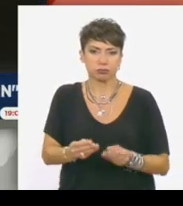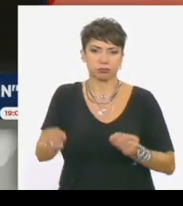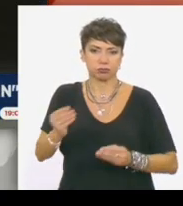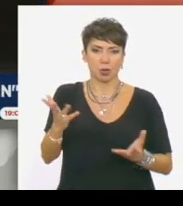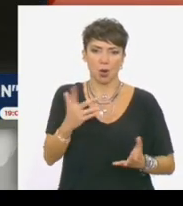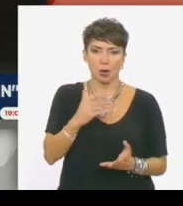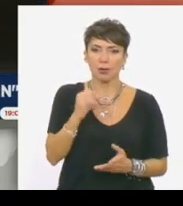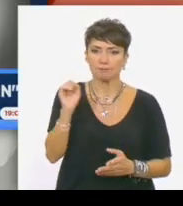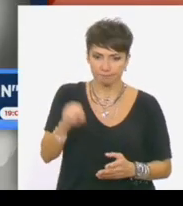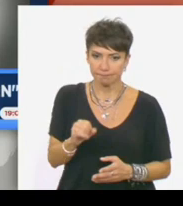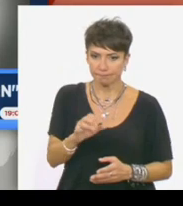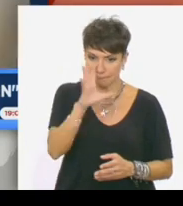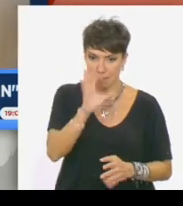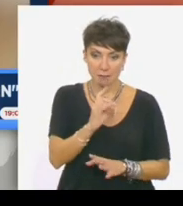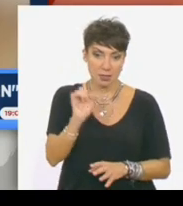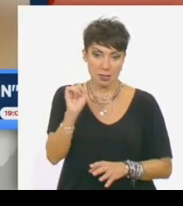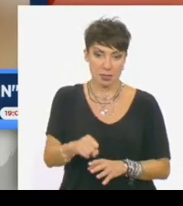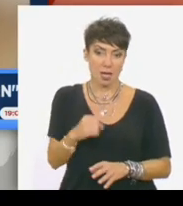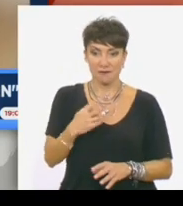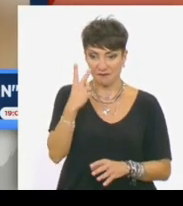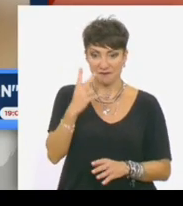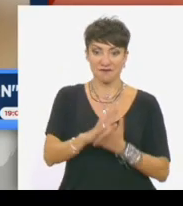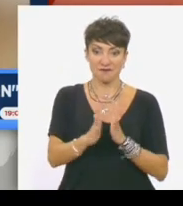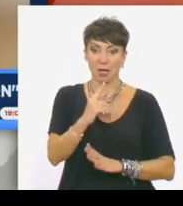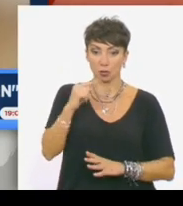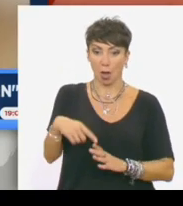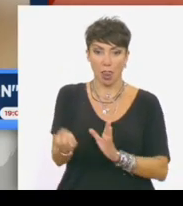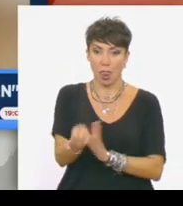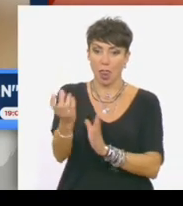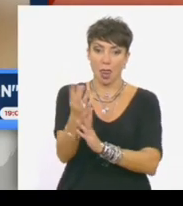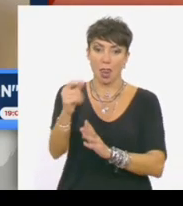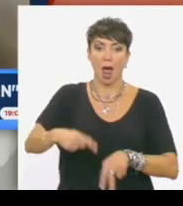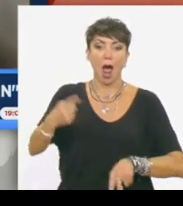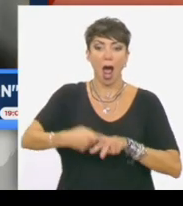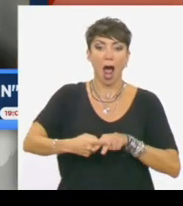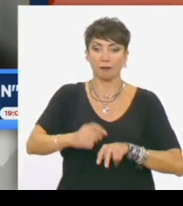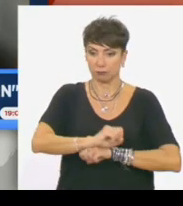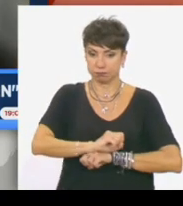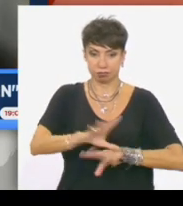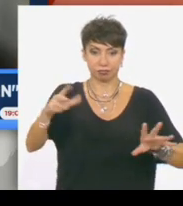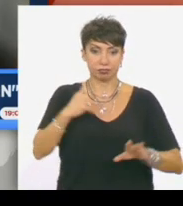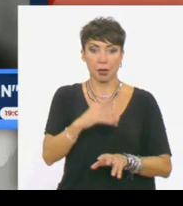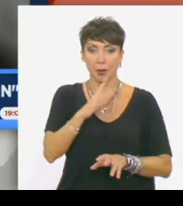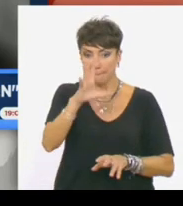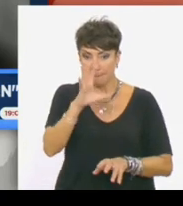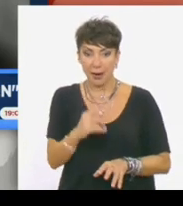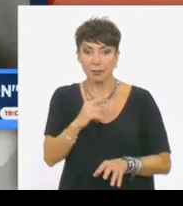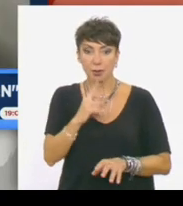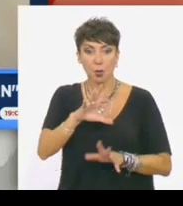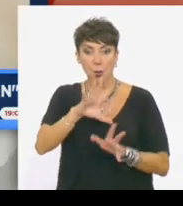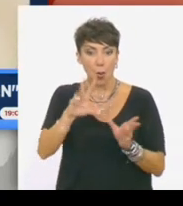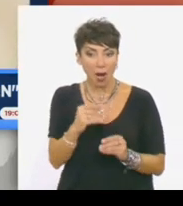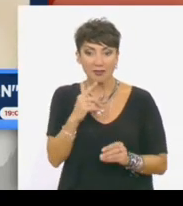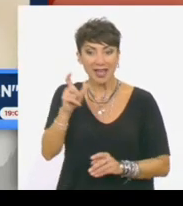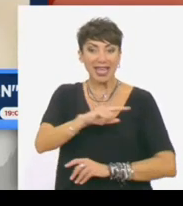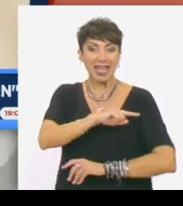Έτσι ακριβώς είναι Αντώνη, κυρίες και κύριοι. Ραχδές είναι οι εξελίξεις και ο Άρφα φέρνει στο φως νέα στοιχεία για τη δράση